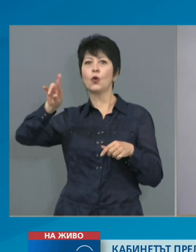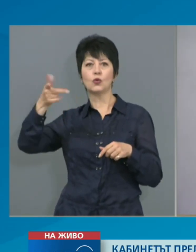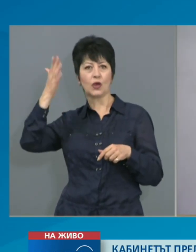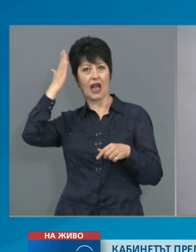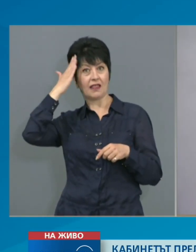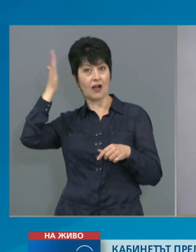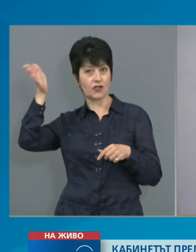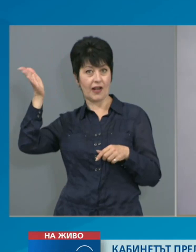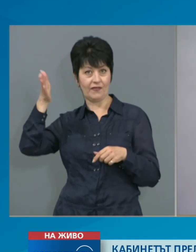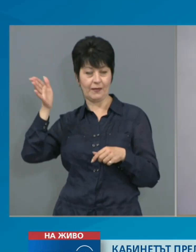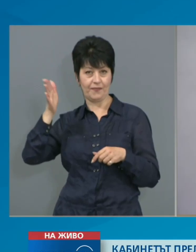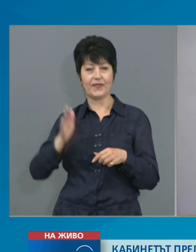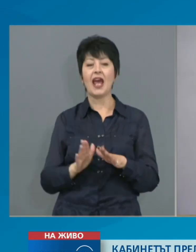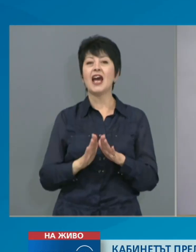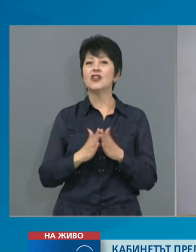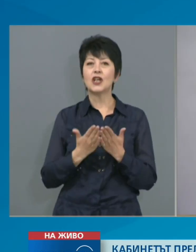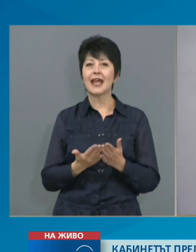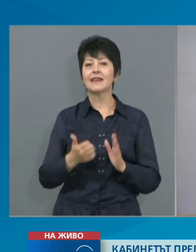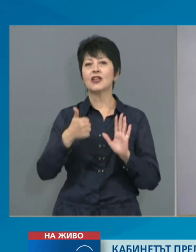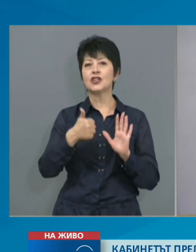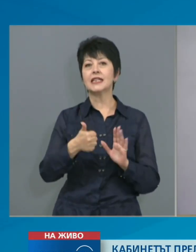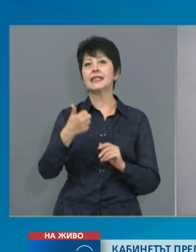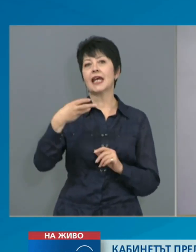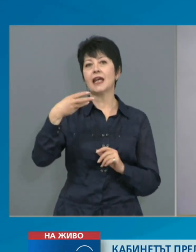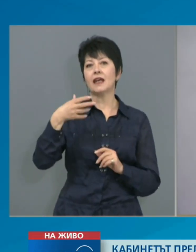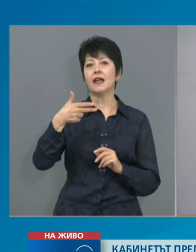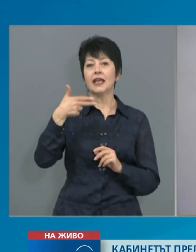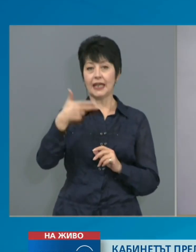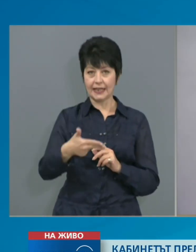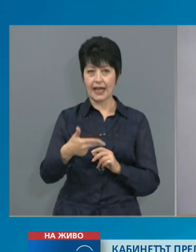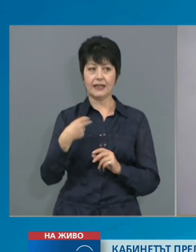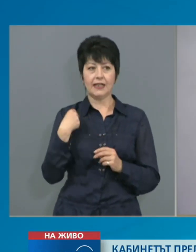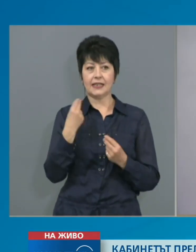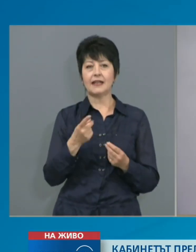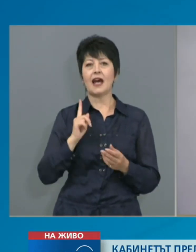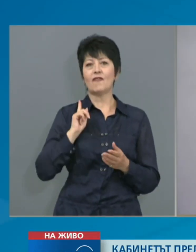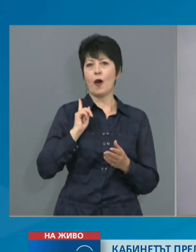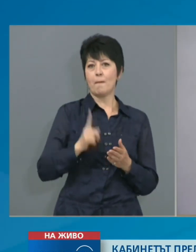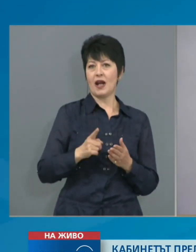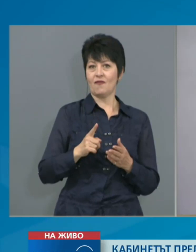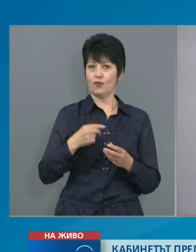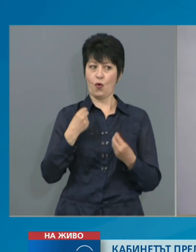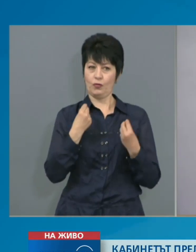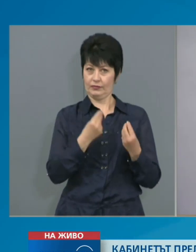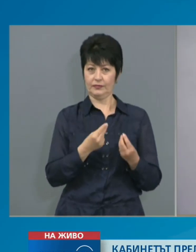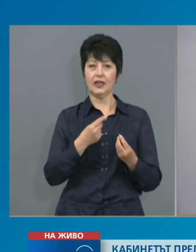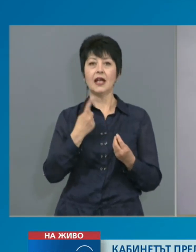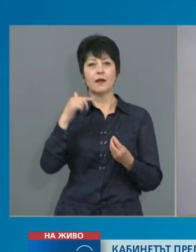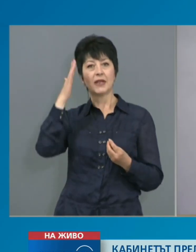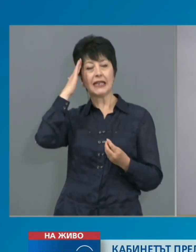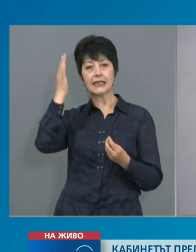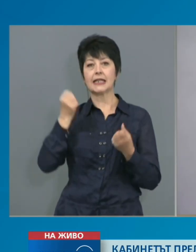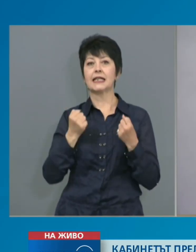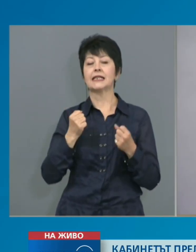В член 63-ти се дава правомощие на министра на здравоопазването